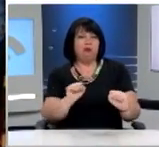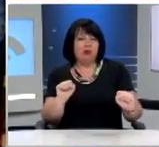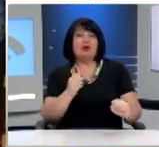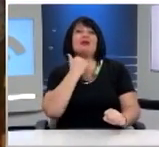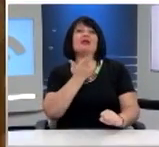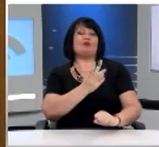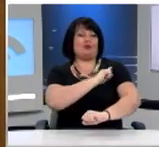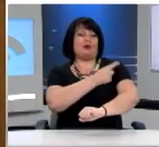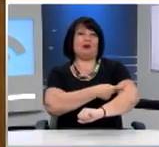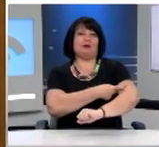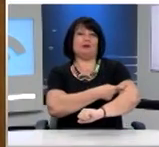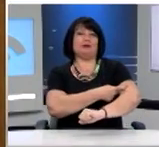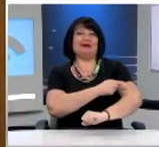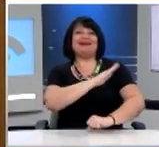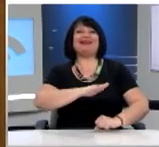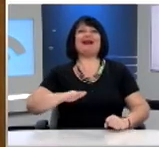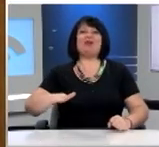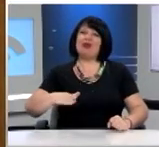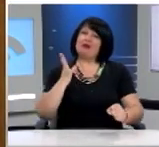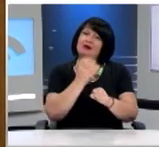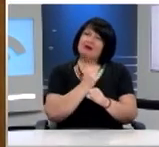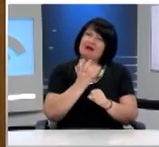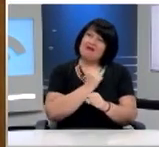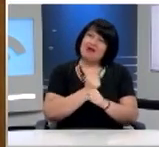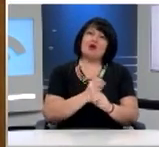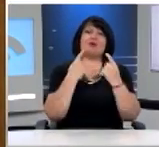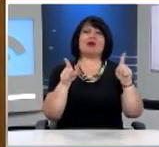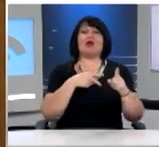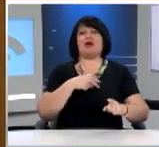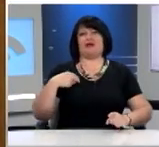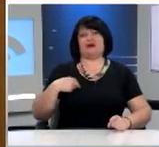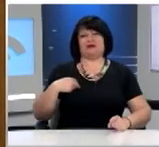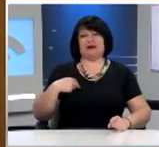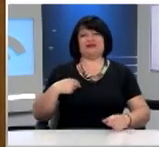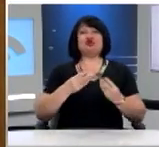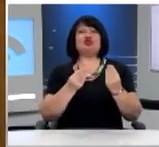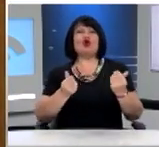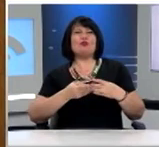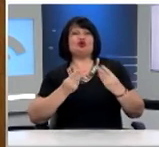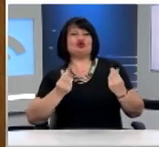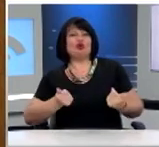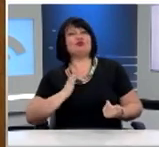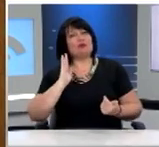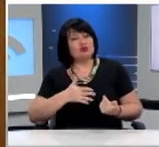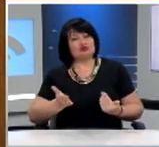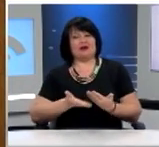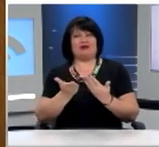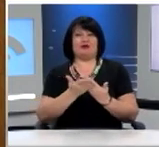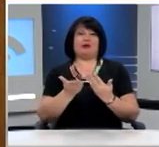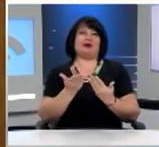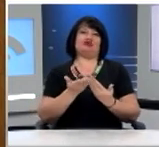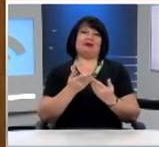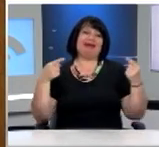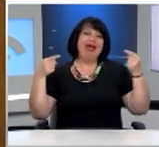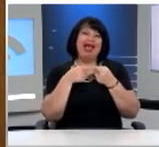δυνατότητα να εξασφαλίσουμε τόσο εμείς όσο και οι εκπαιδευτικοί. Τα εργαλεία εκείνα που θα βοηθήσουν στο περιορισμό αυτής της